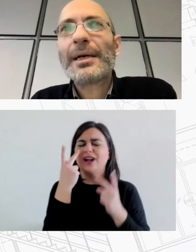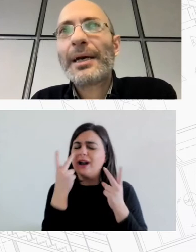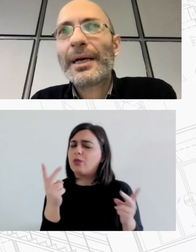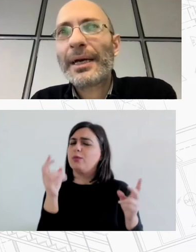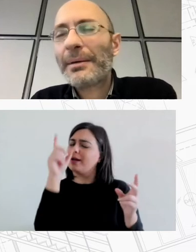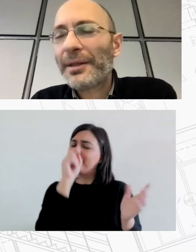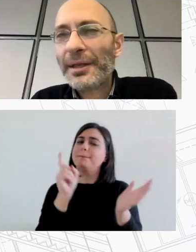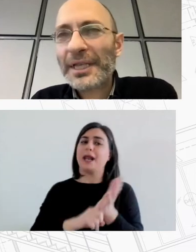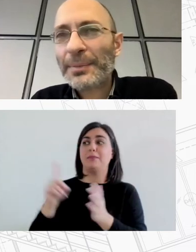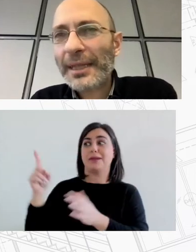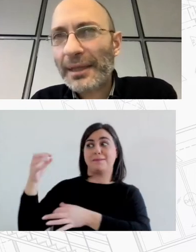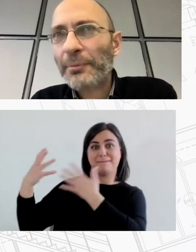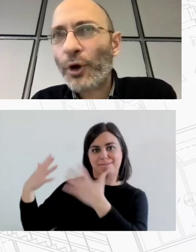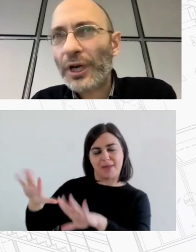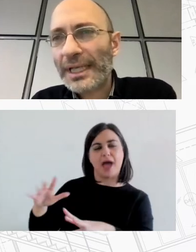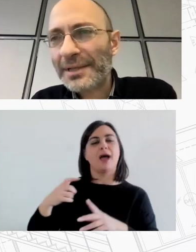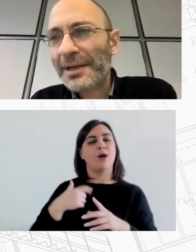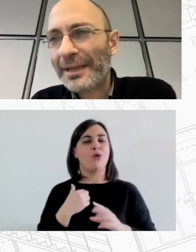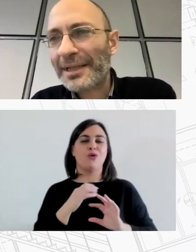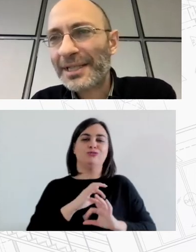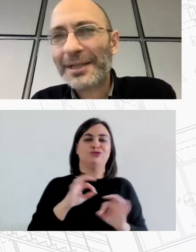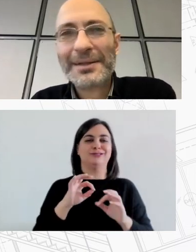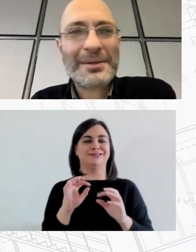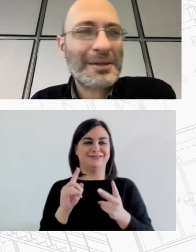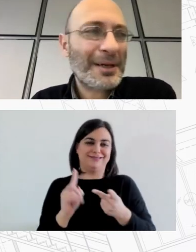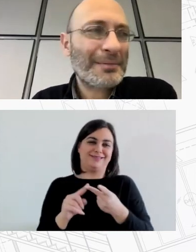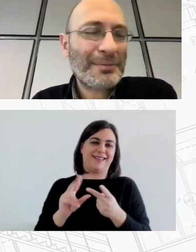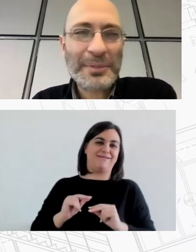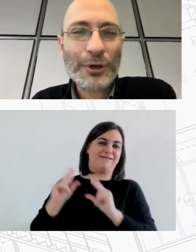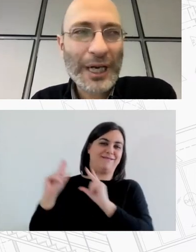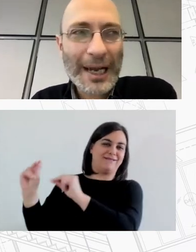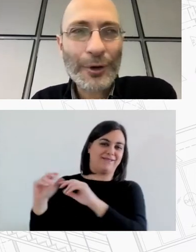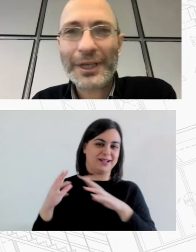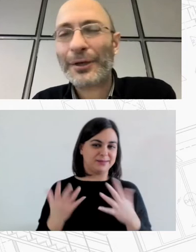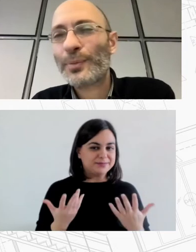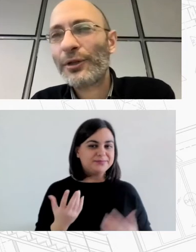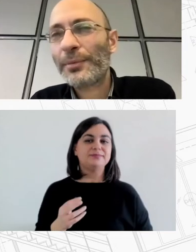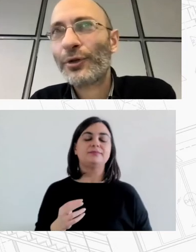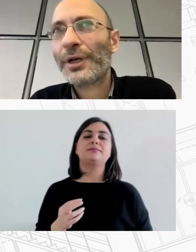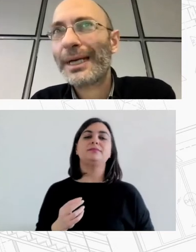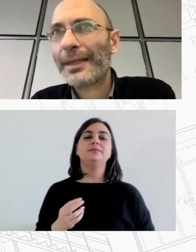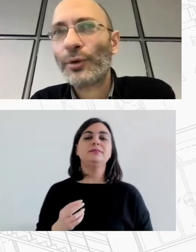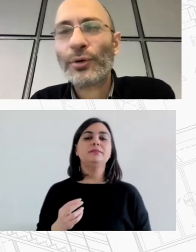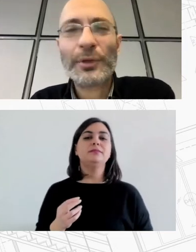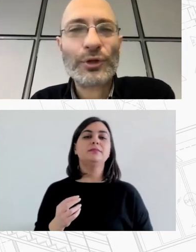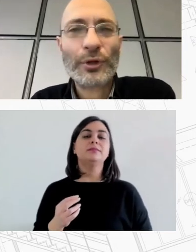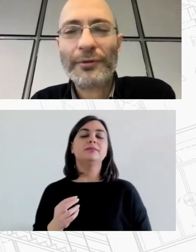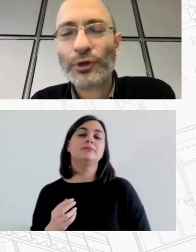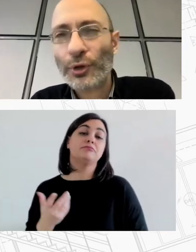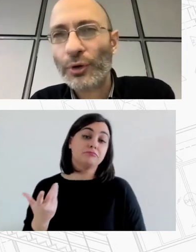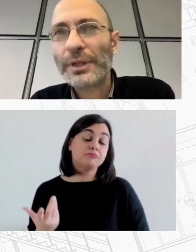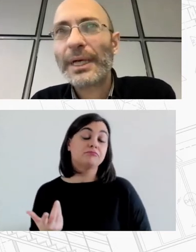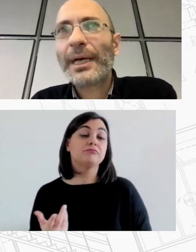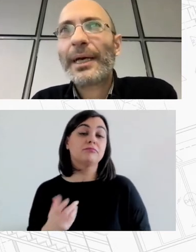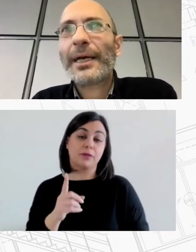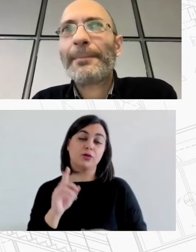μια διτή πρόκληση αντίστοιχη πλήρως ανάλογη τελος πάντων με τους διτώ αυτούς